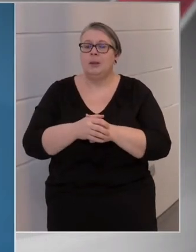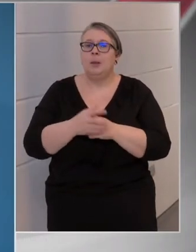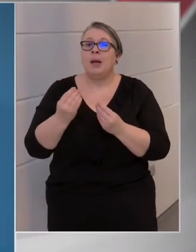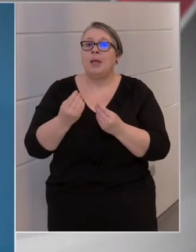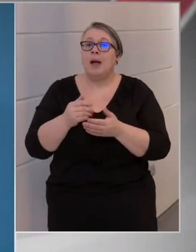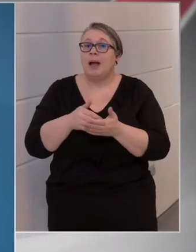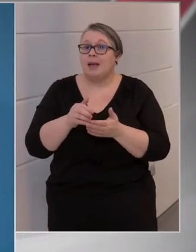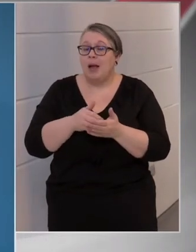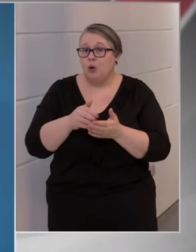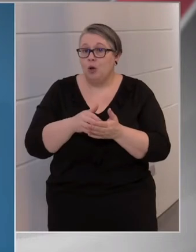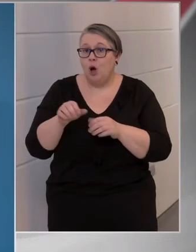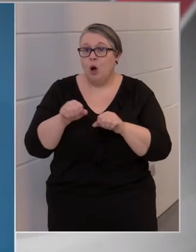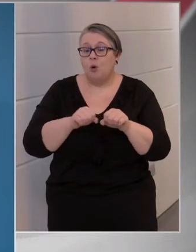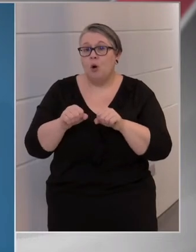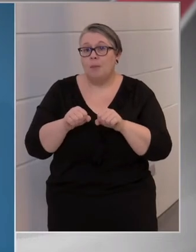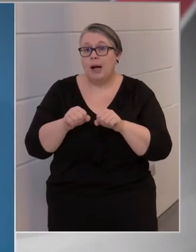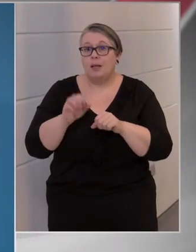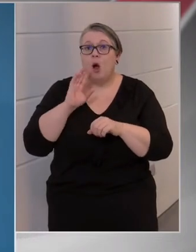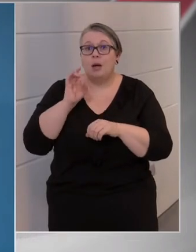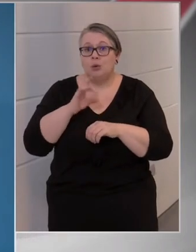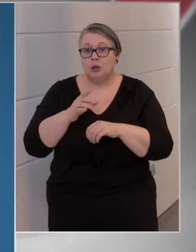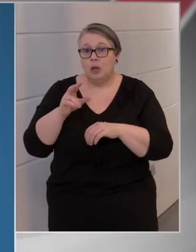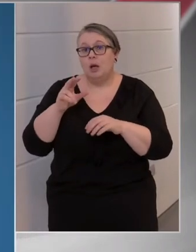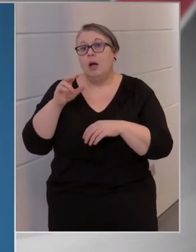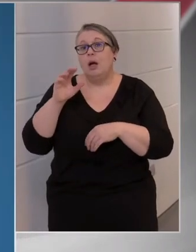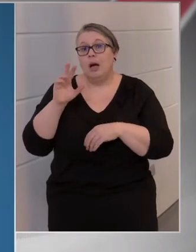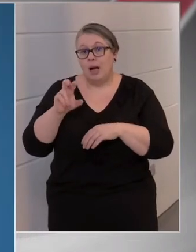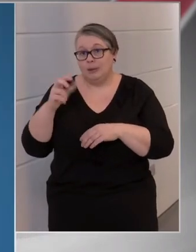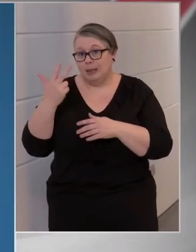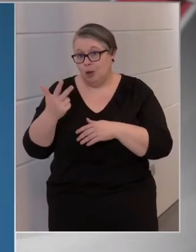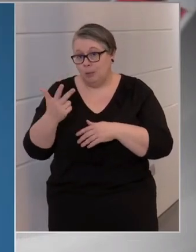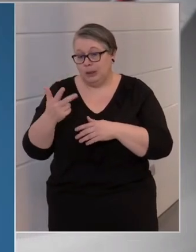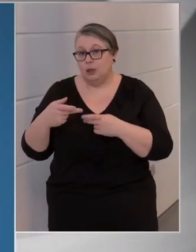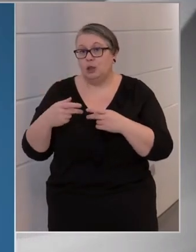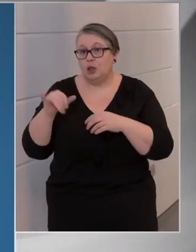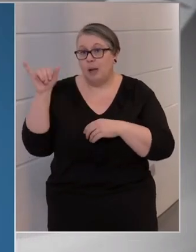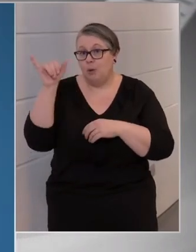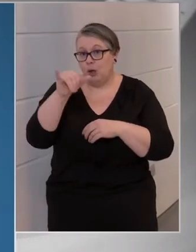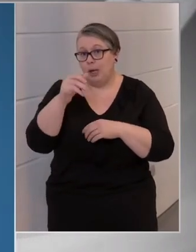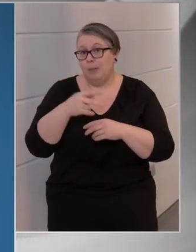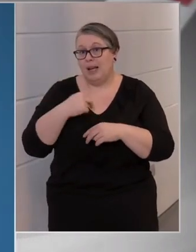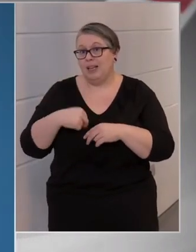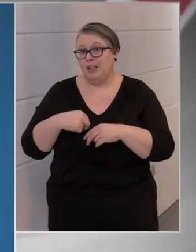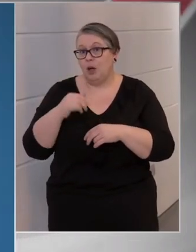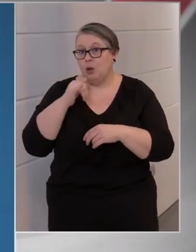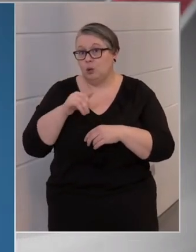Mennyibe kerül a kormány Airbus A330-as szállítógépének egy kínai út?